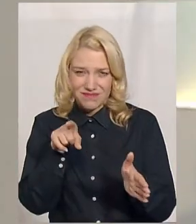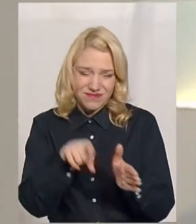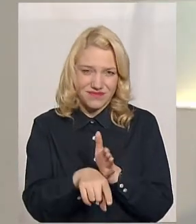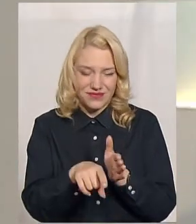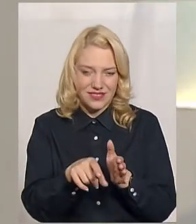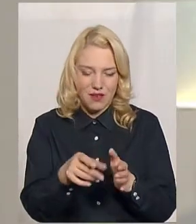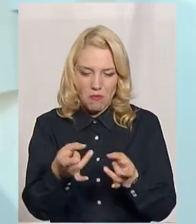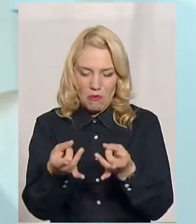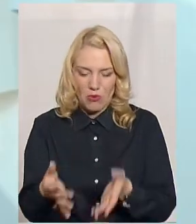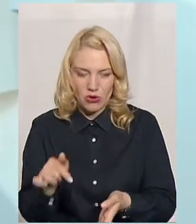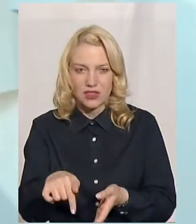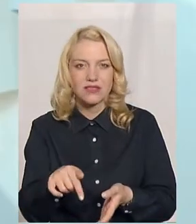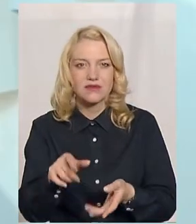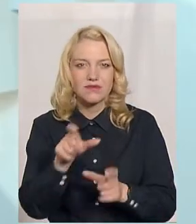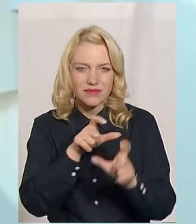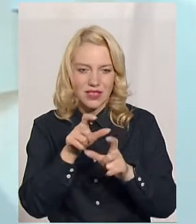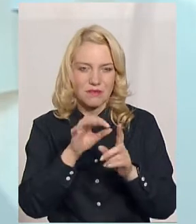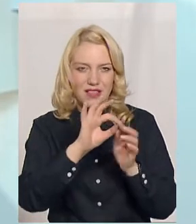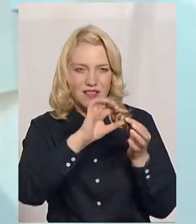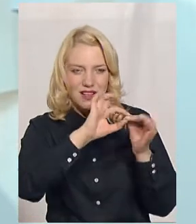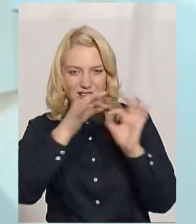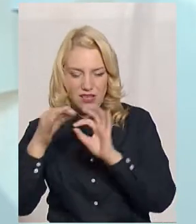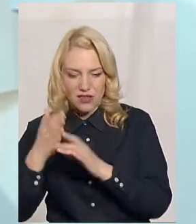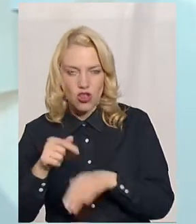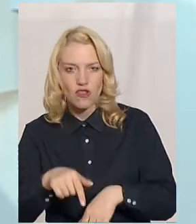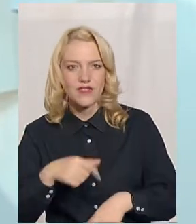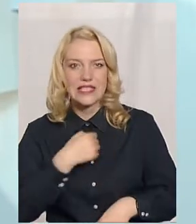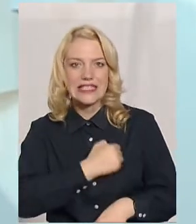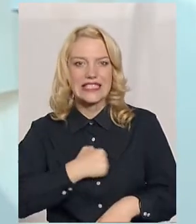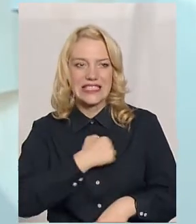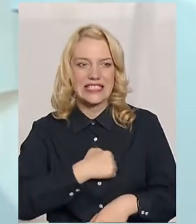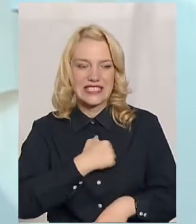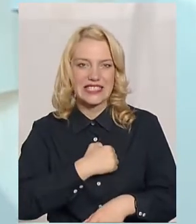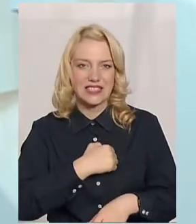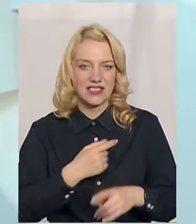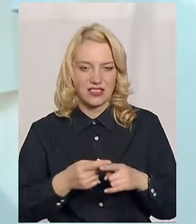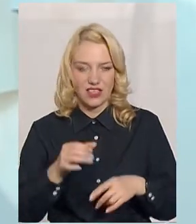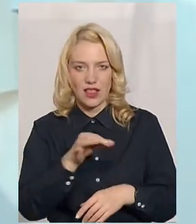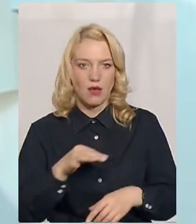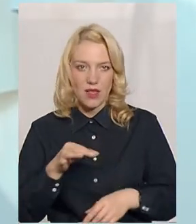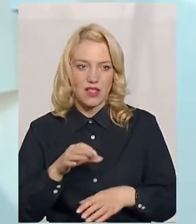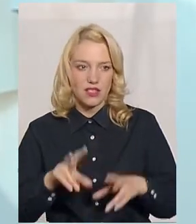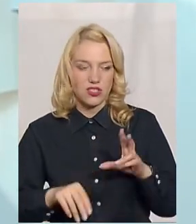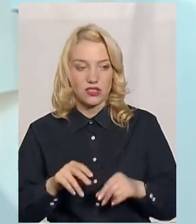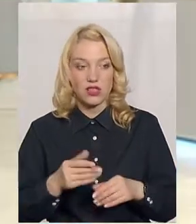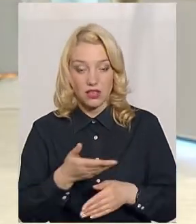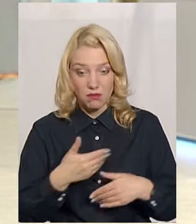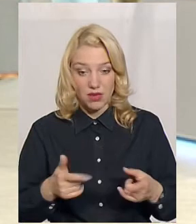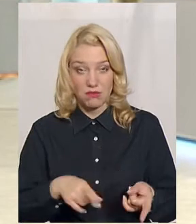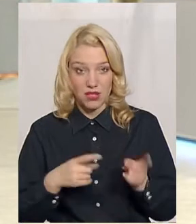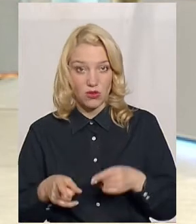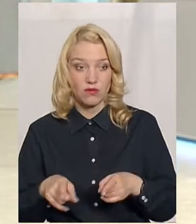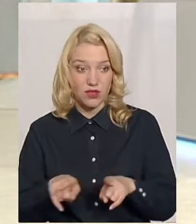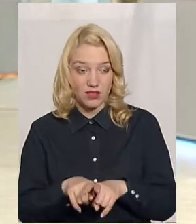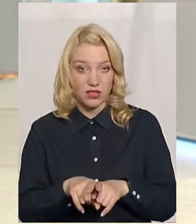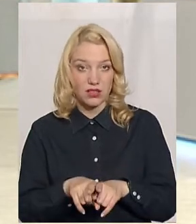проста, вона має діючу речовину, ну вона і має більш агресивну дію. Ось така вот ситуація. А скажіть… І ми переходимо на